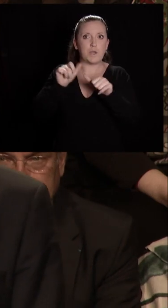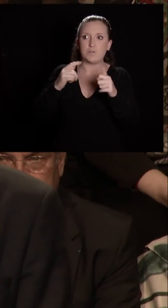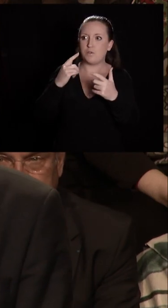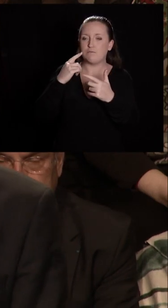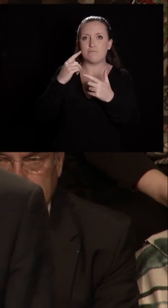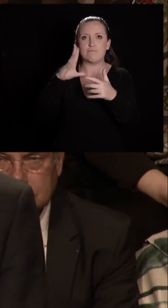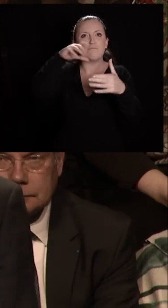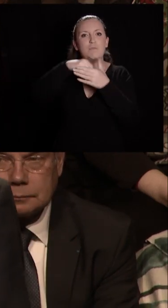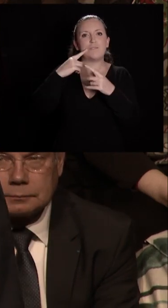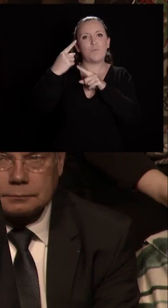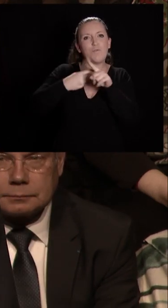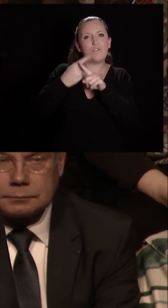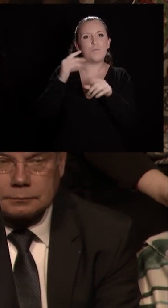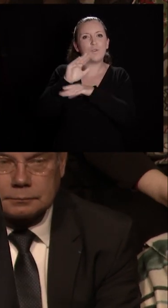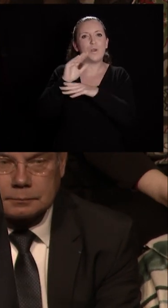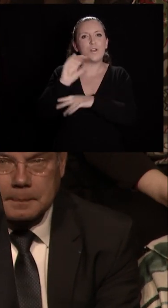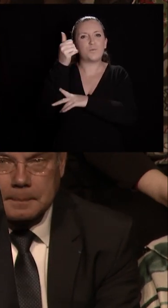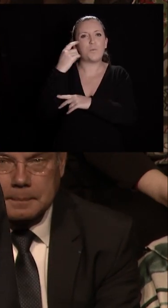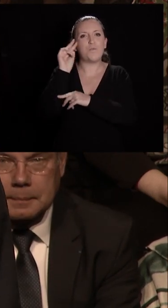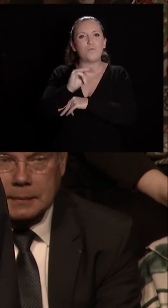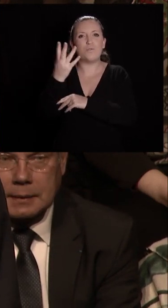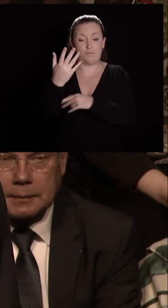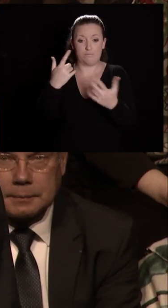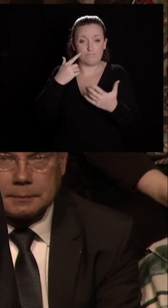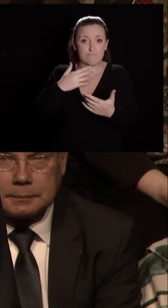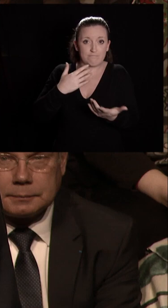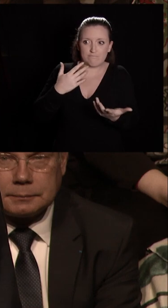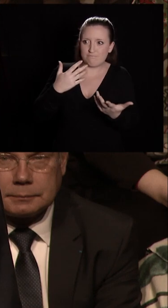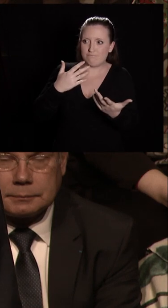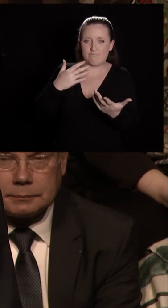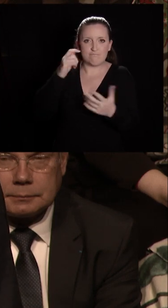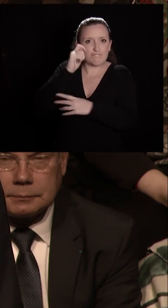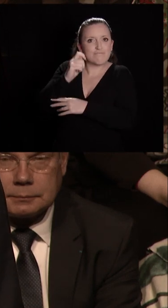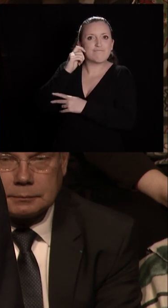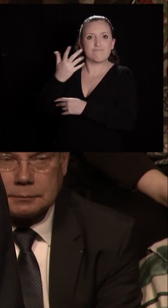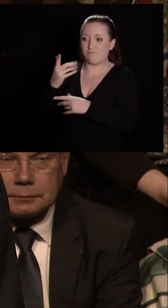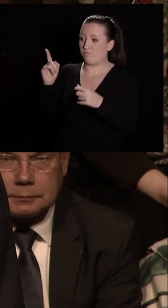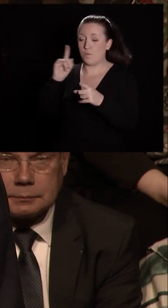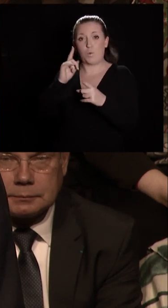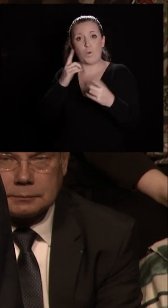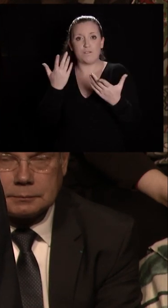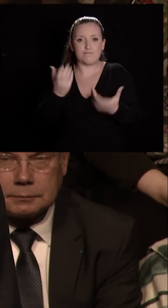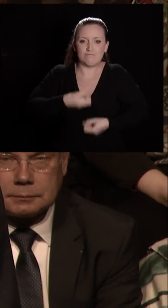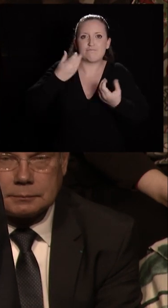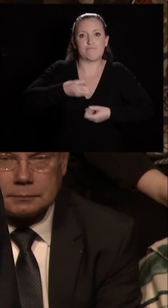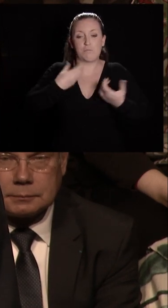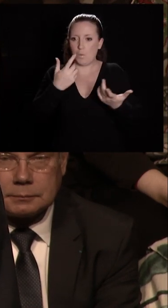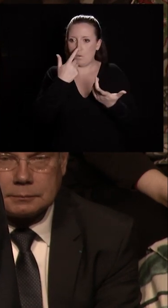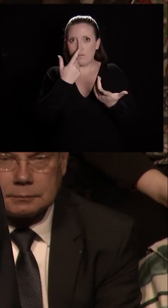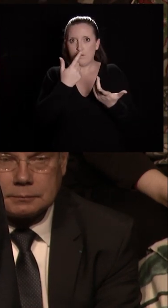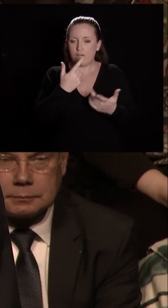vu de leur amour pour Dijon et de leur territoire, et qui ont su, je crois, trouver les mots pour traduire l'essentiel.